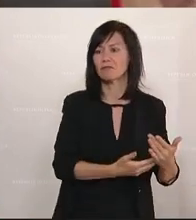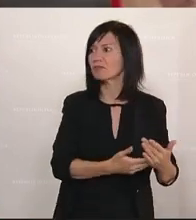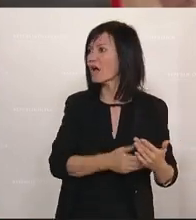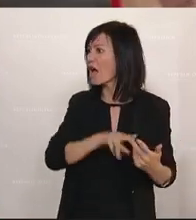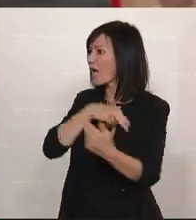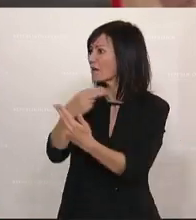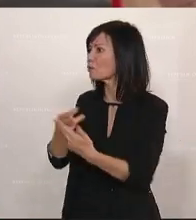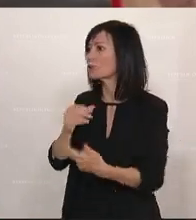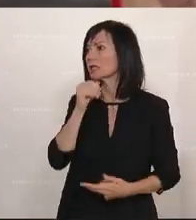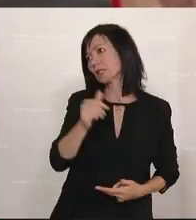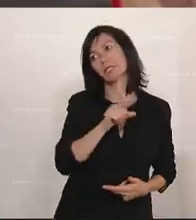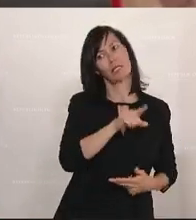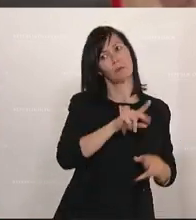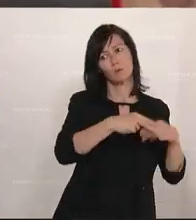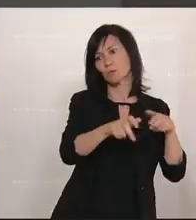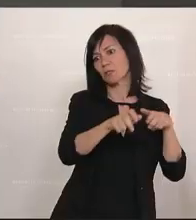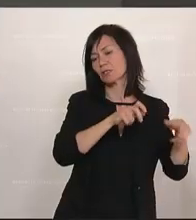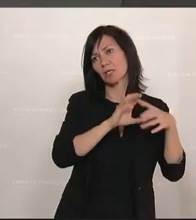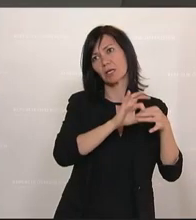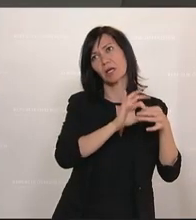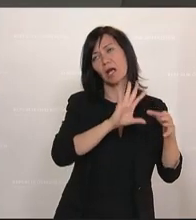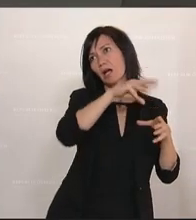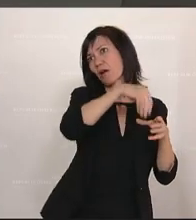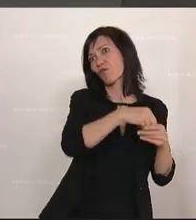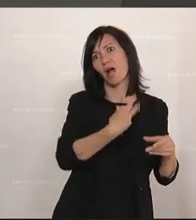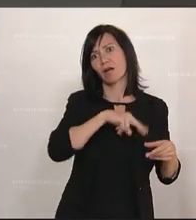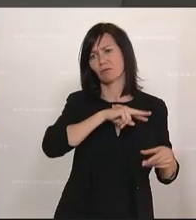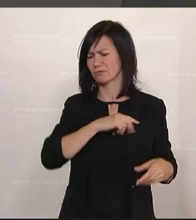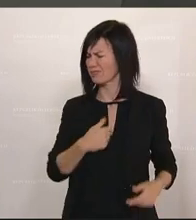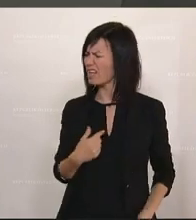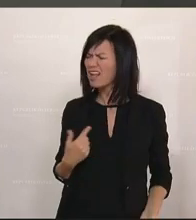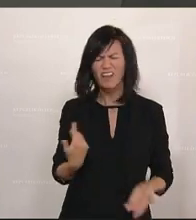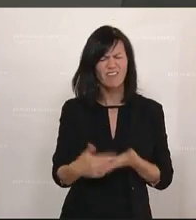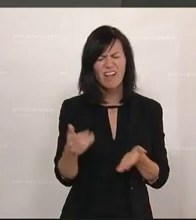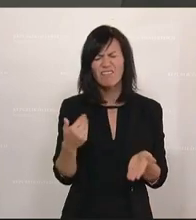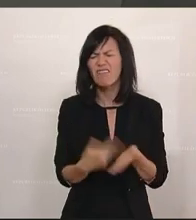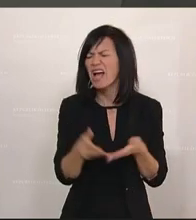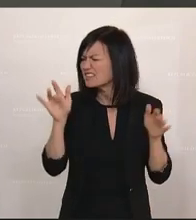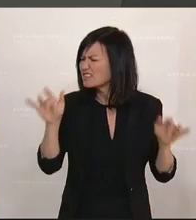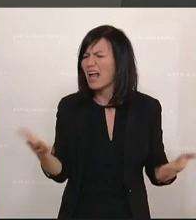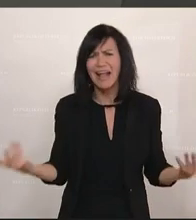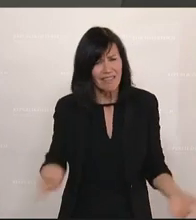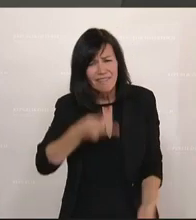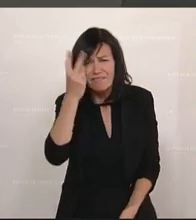Vollziehungsbereich der Bundesregierung, dann frage ich mich, was wir hier überhaupt machen. Natürlich ist das dort.